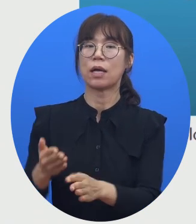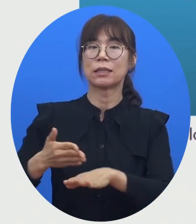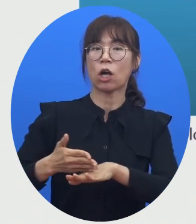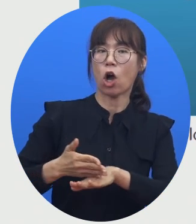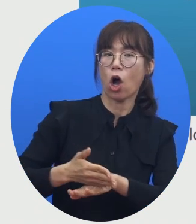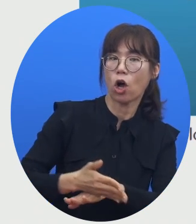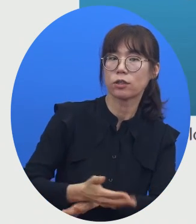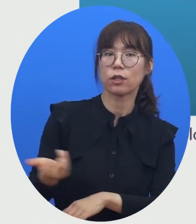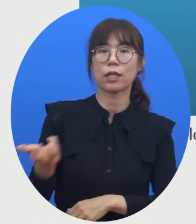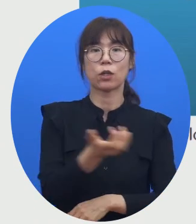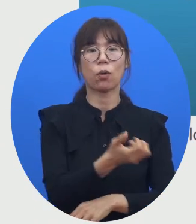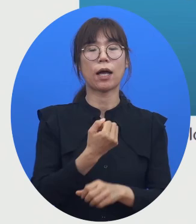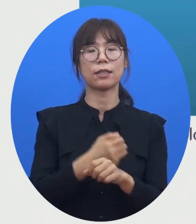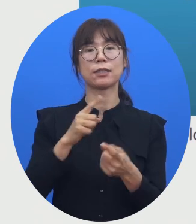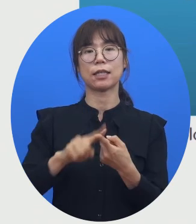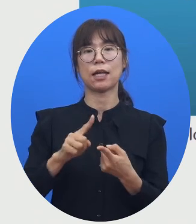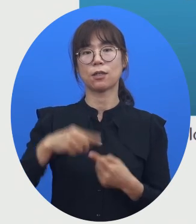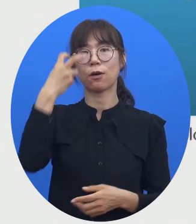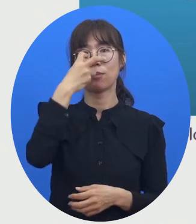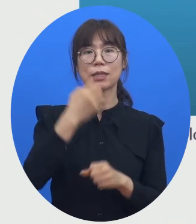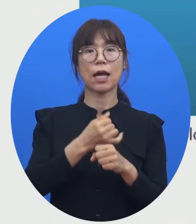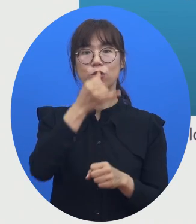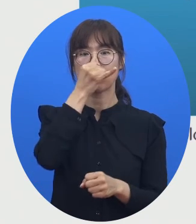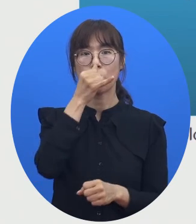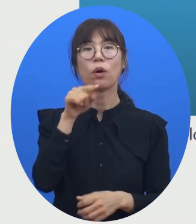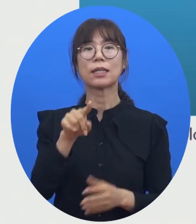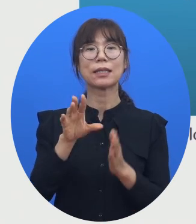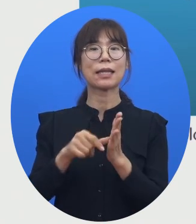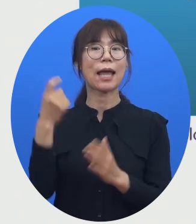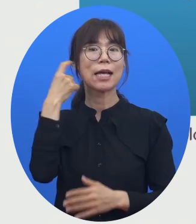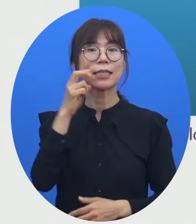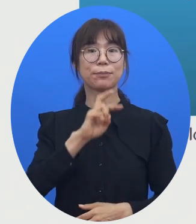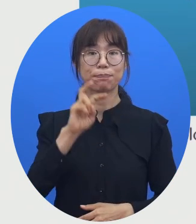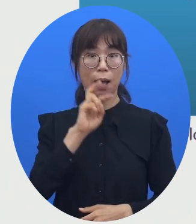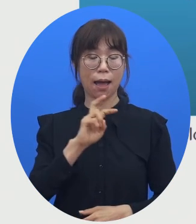수가 있는데 그런데 음파가 사용된다라는 것입니다.